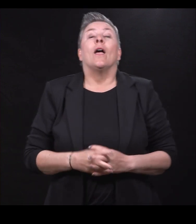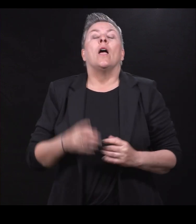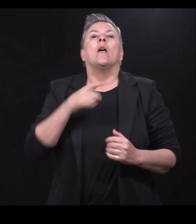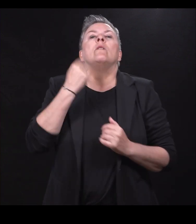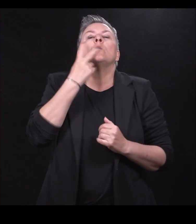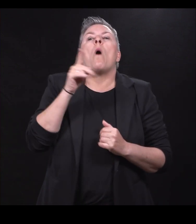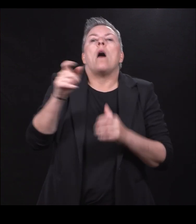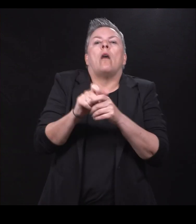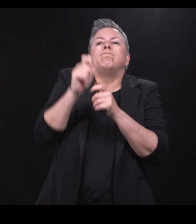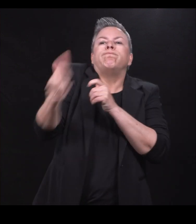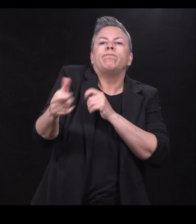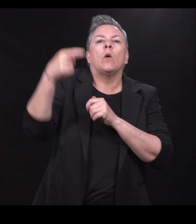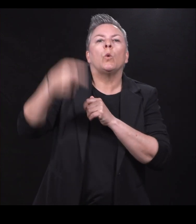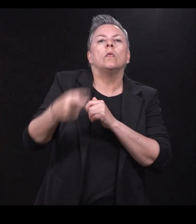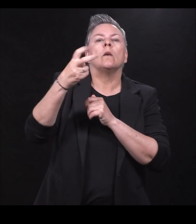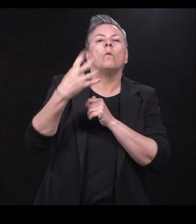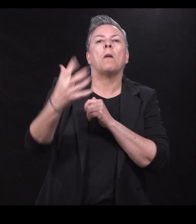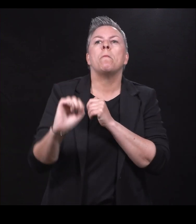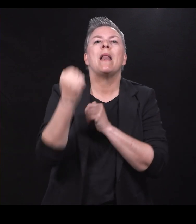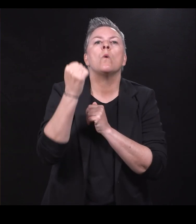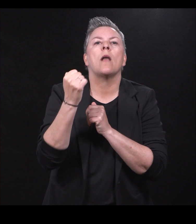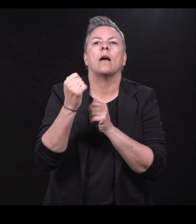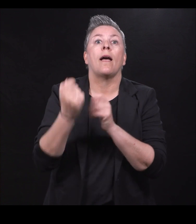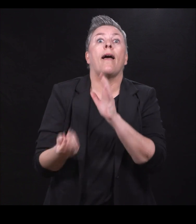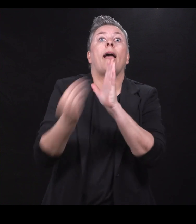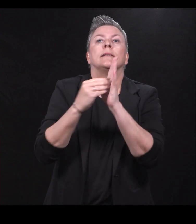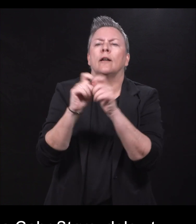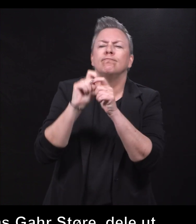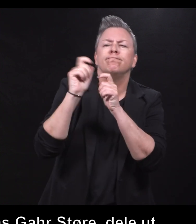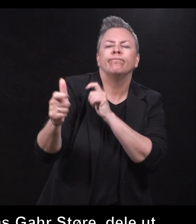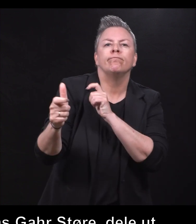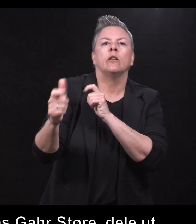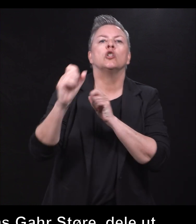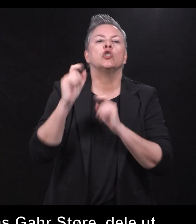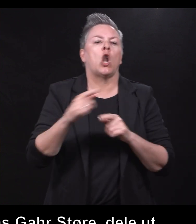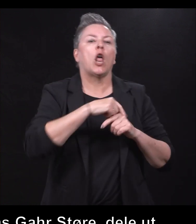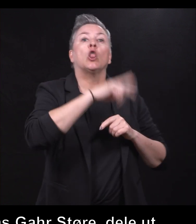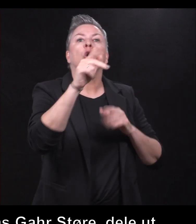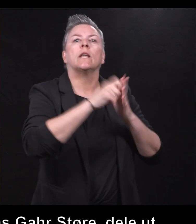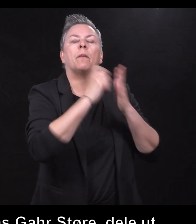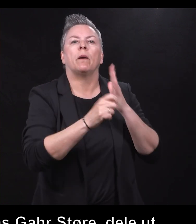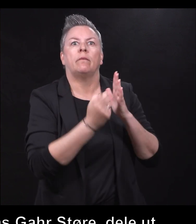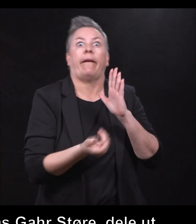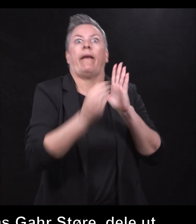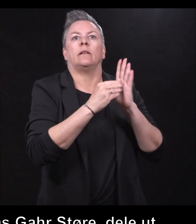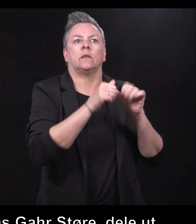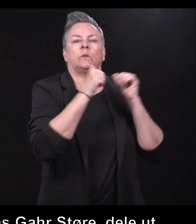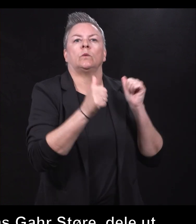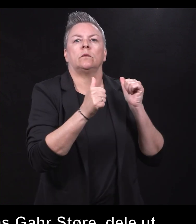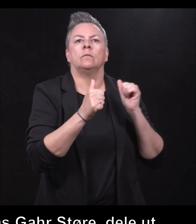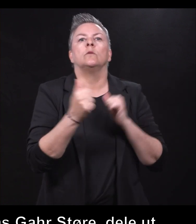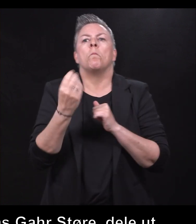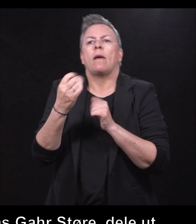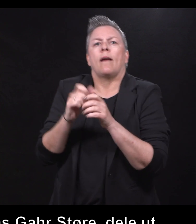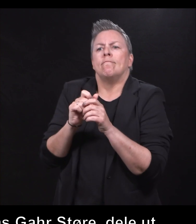delte ut 125 millioner ekstra, fordi Norsk tippingsoverskudd hadde vært ekstra stort, til barn,